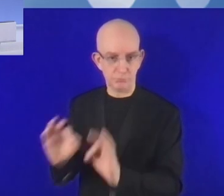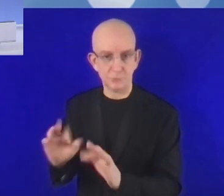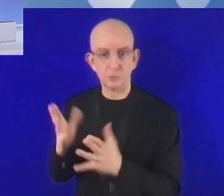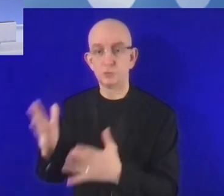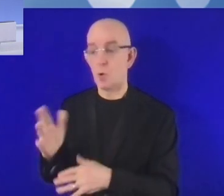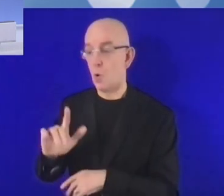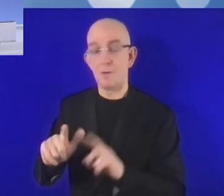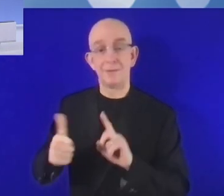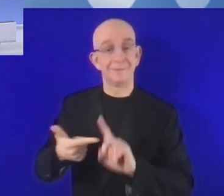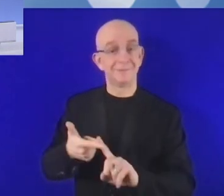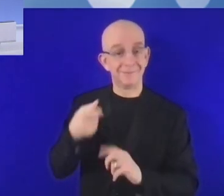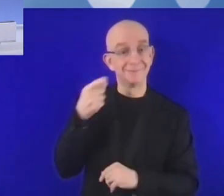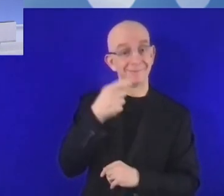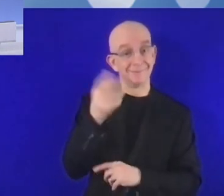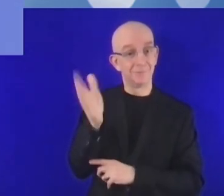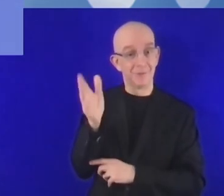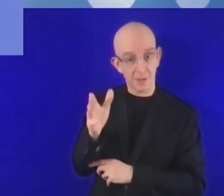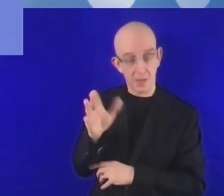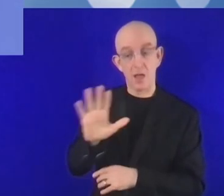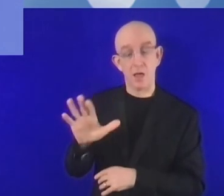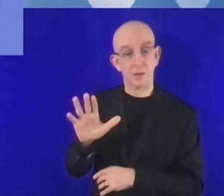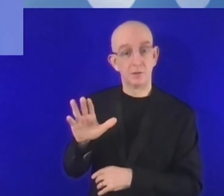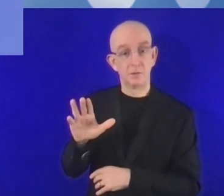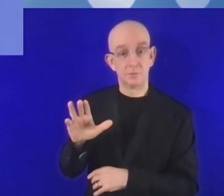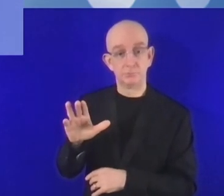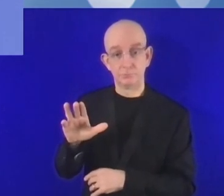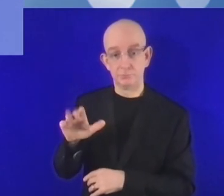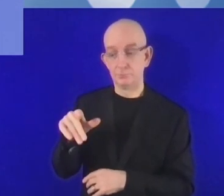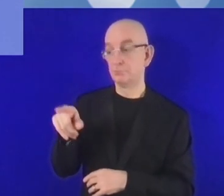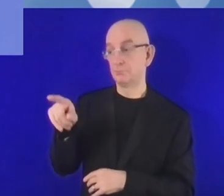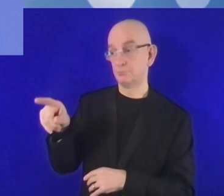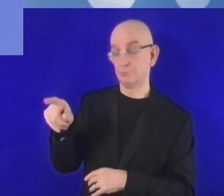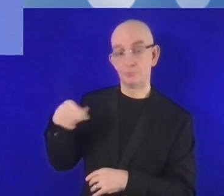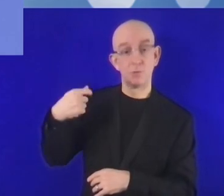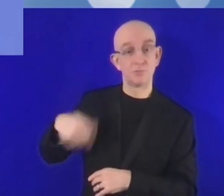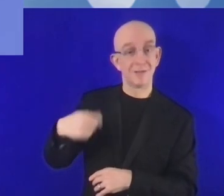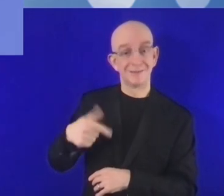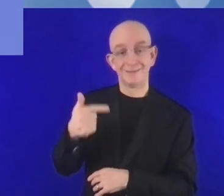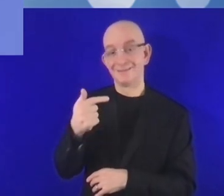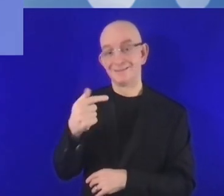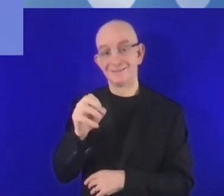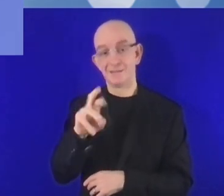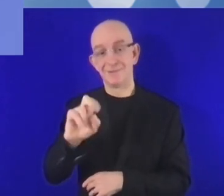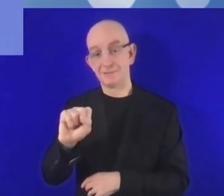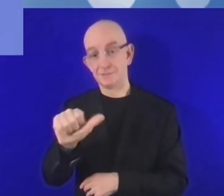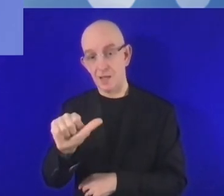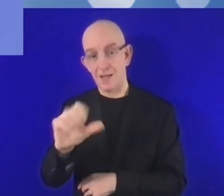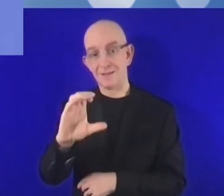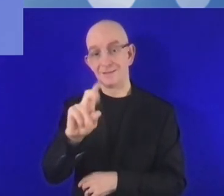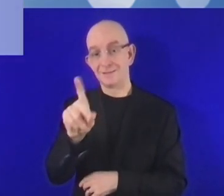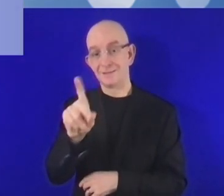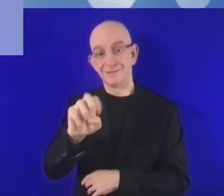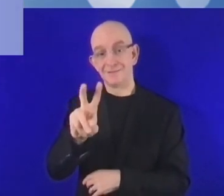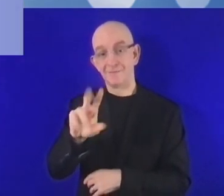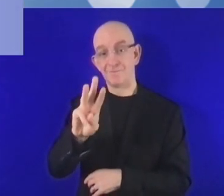الوقت بذلك. فالآن أخاطب السيدة نائبة الرئيس تريسا شربينسكا